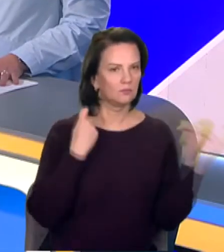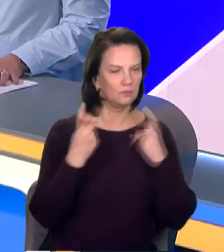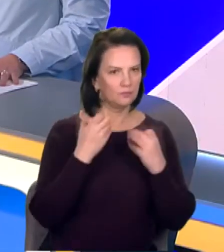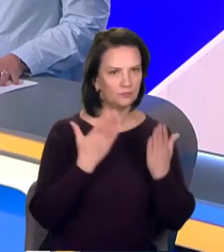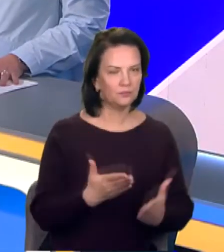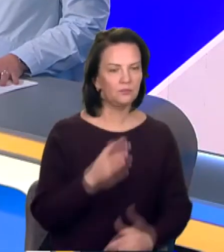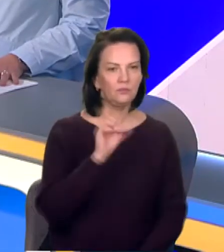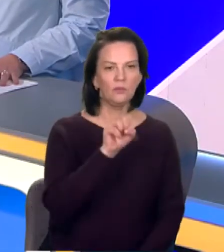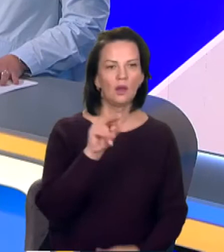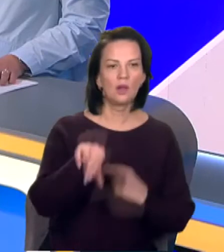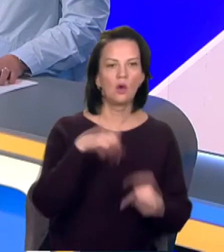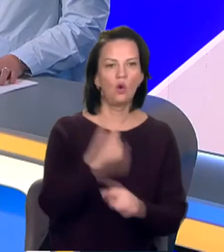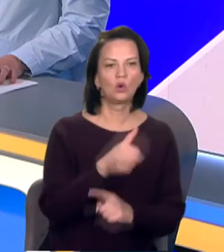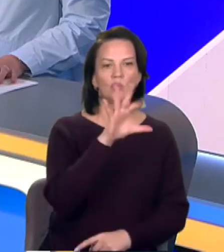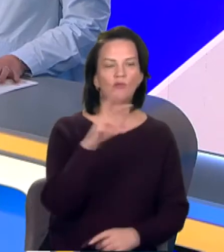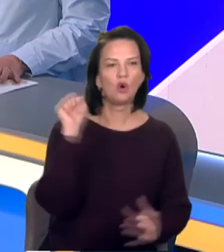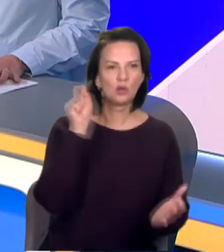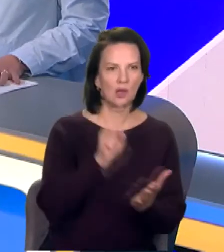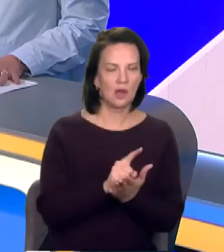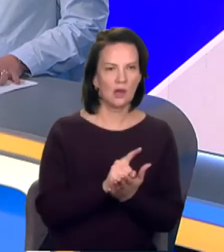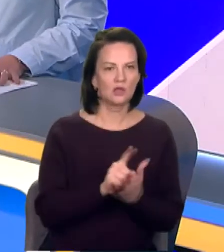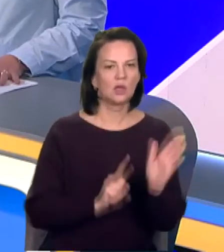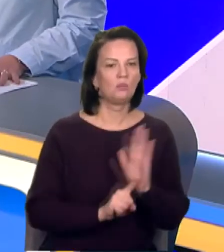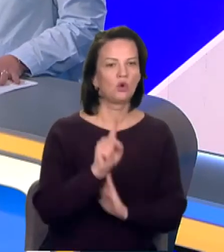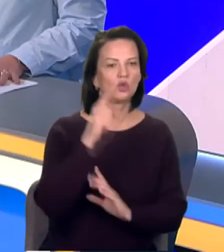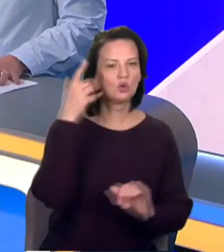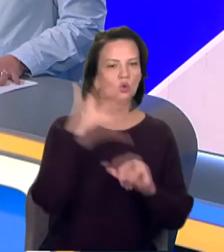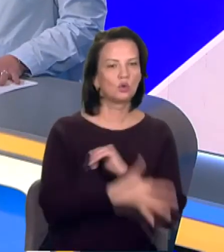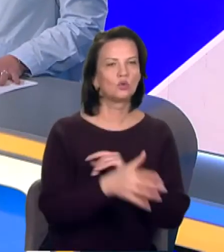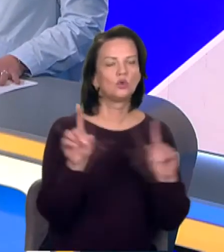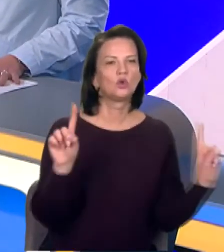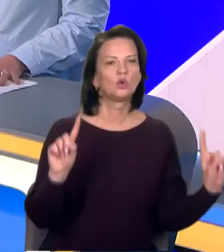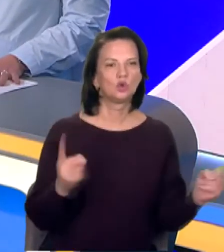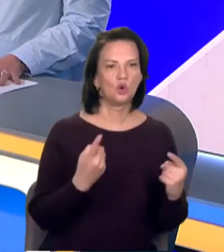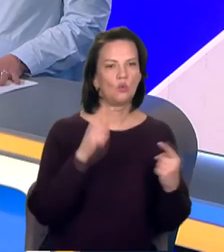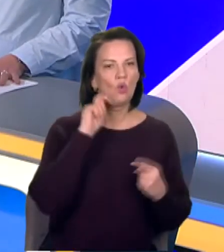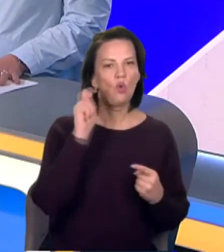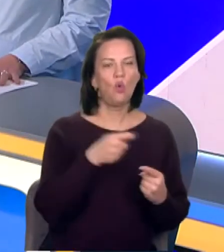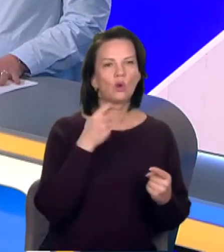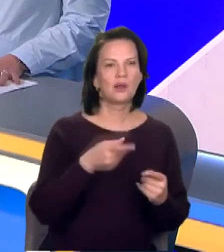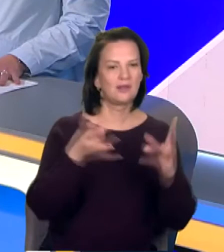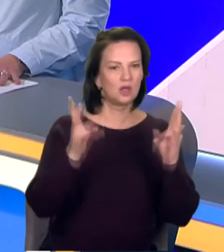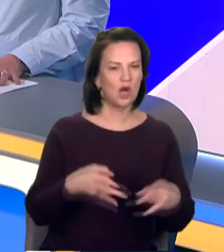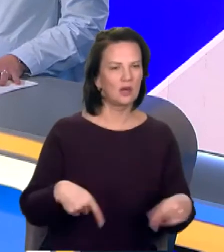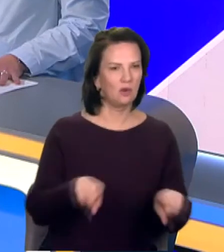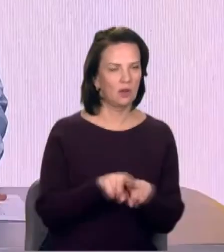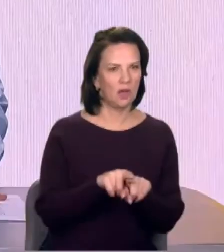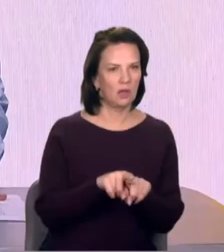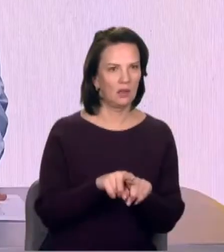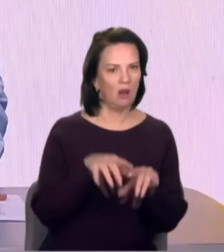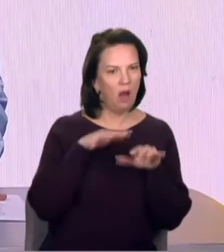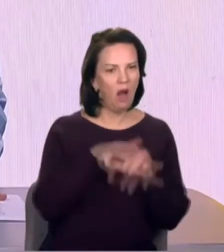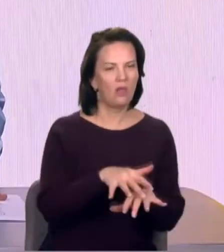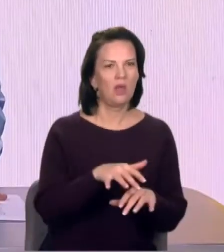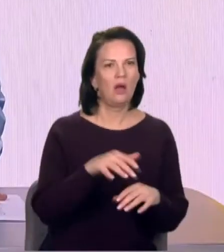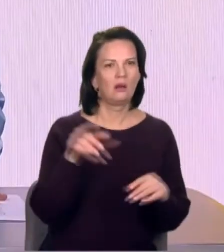починають розуміти, чому саме принасти жертву таких атак дезінформаторів, але при цьому, звичайно, є і